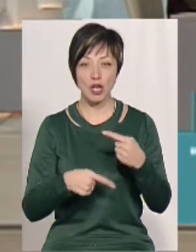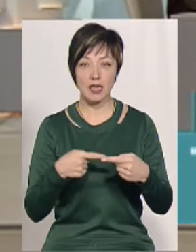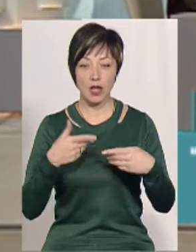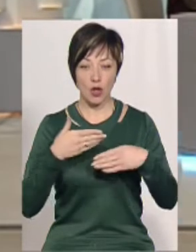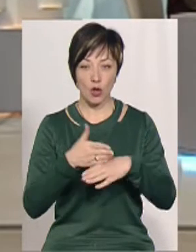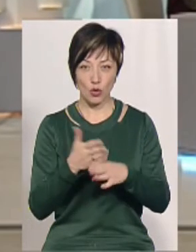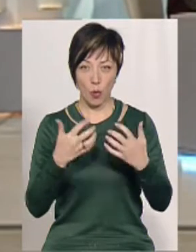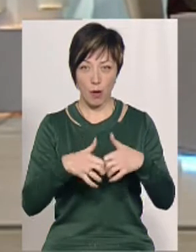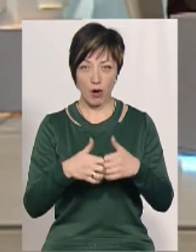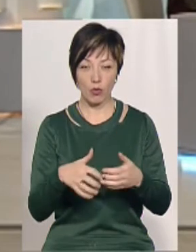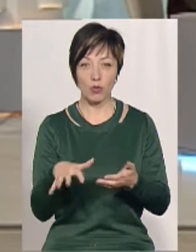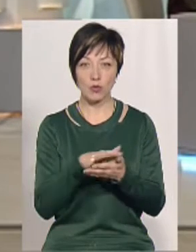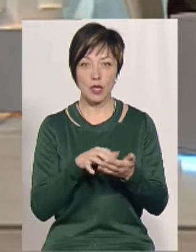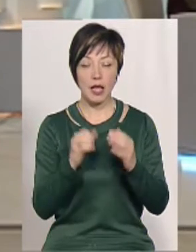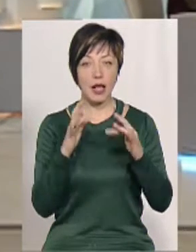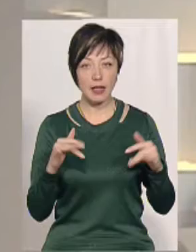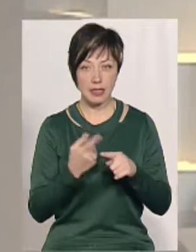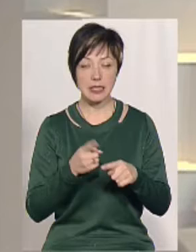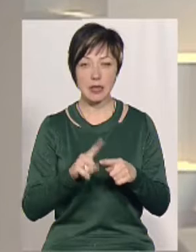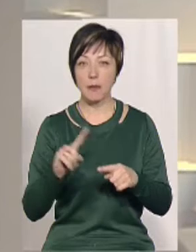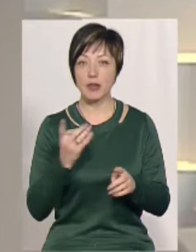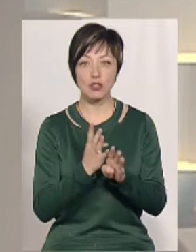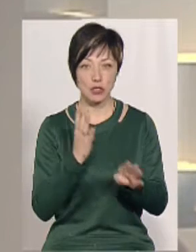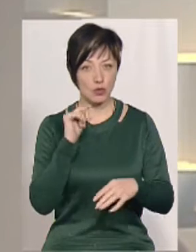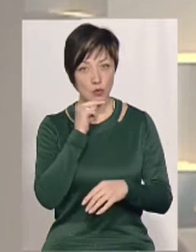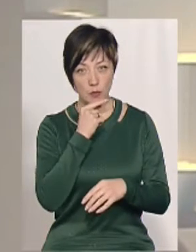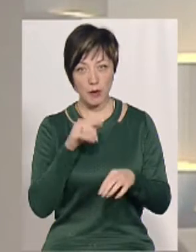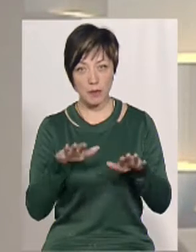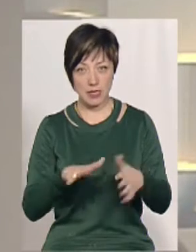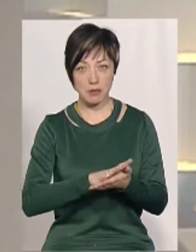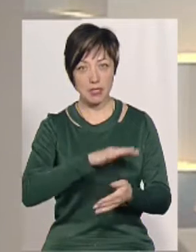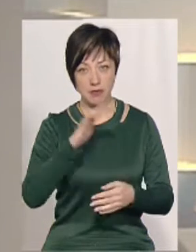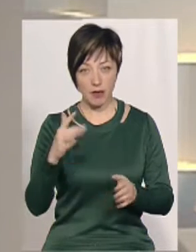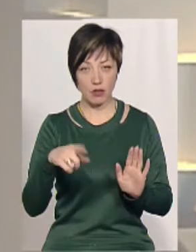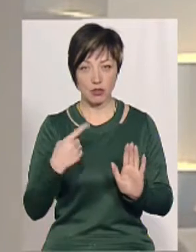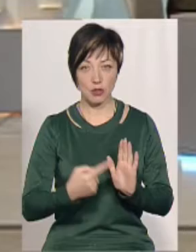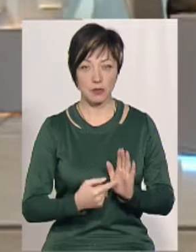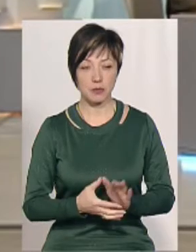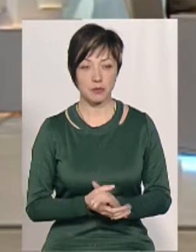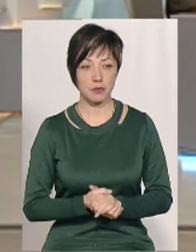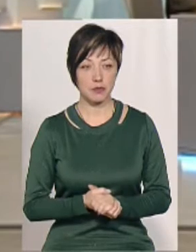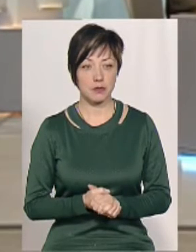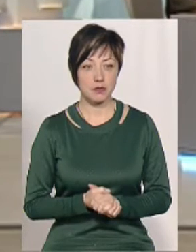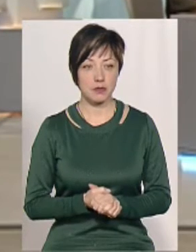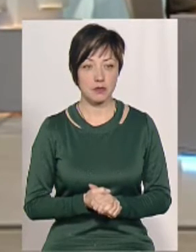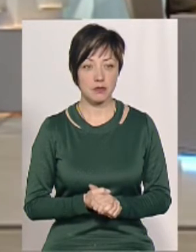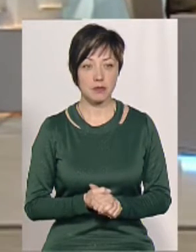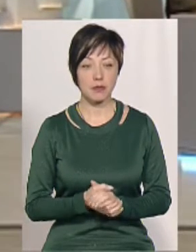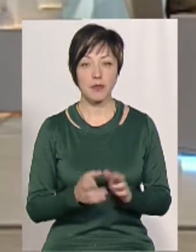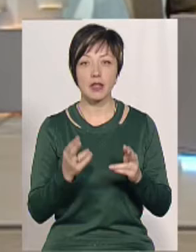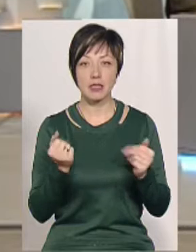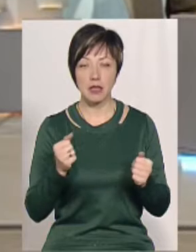дробарку, утилізують ялинки. Пані Тетяно, це насамперед, щоб зекономити місце на сміттєзвалищі? Так,